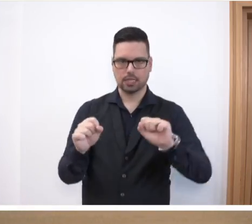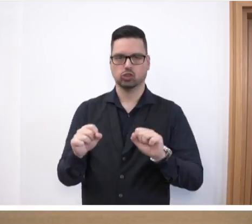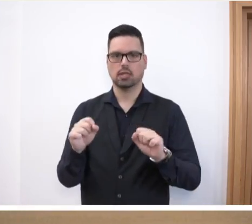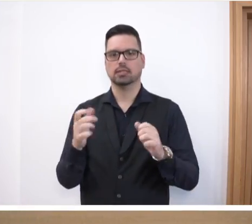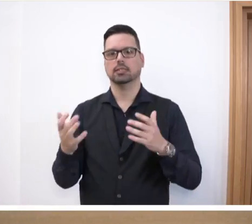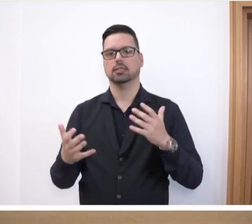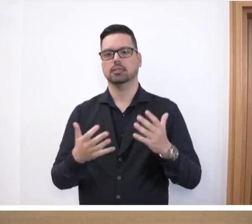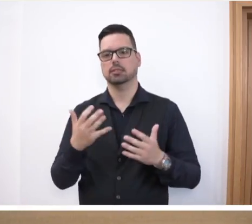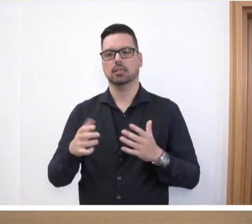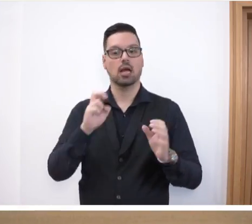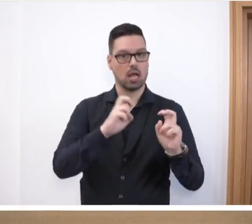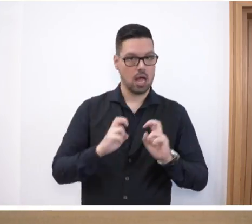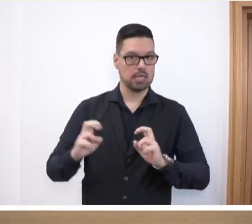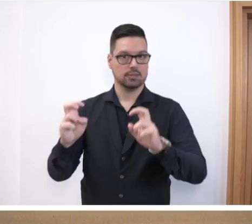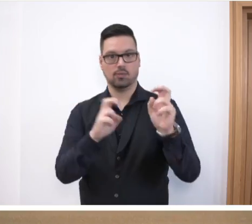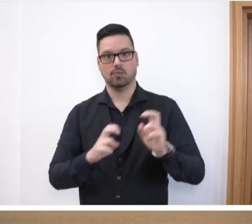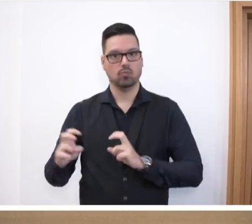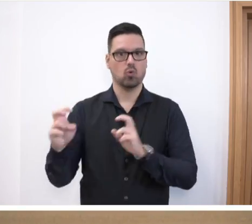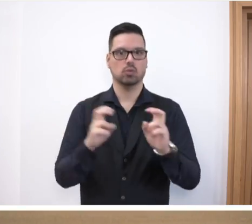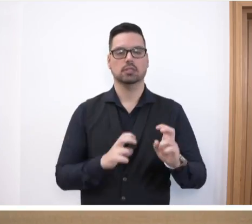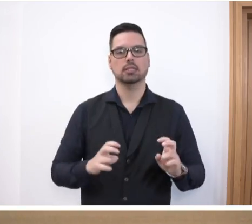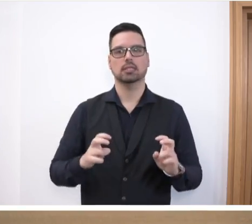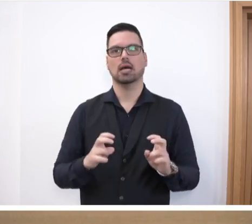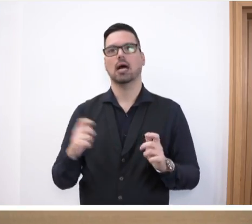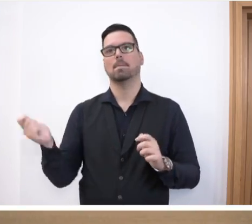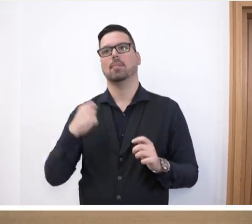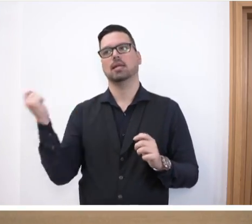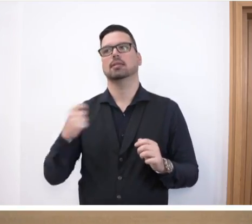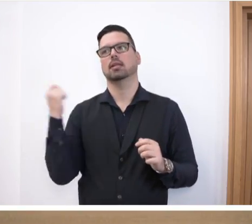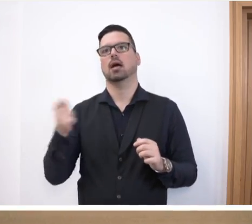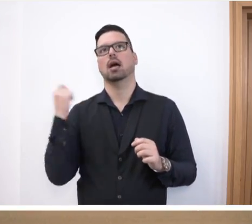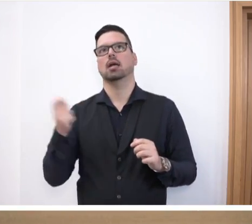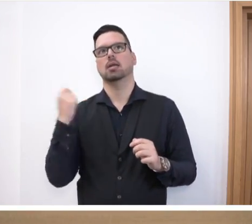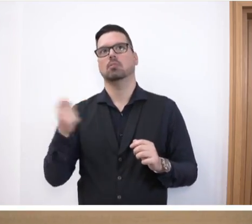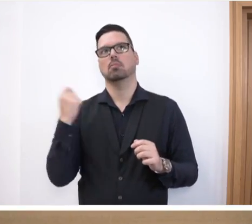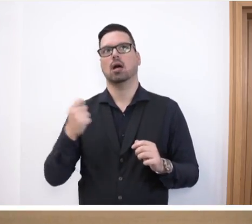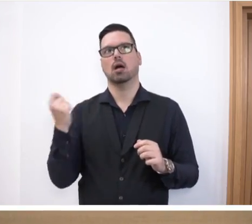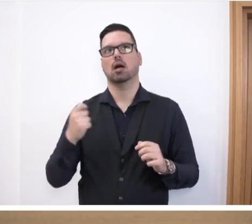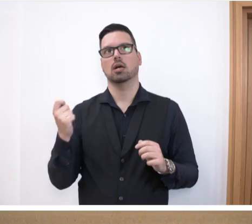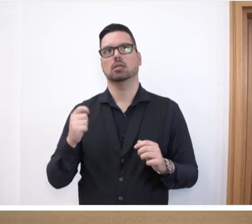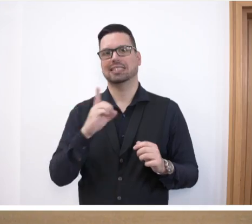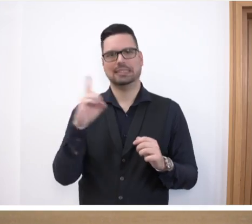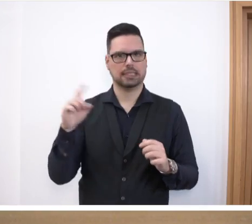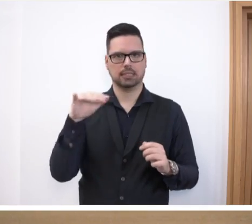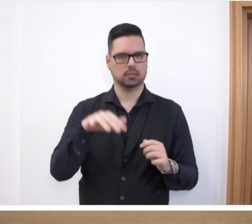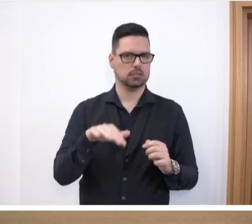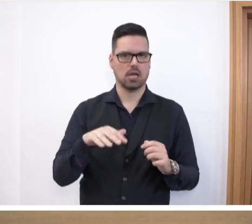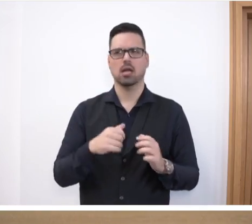Anwohner bzw. Betreiber dieses Business Improvement District bzw.